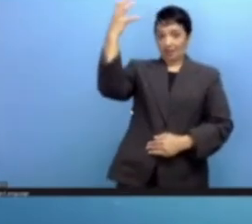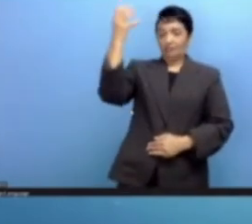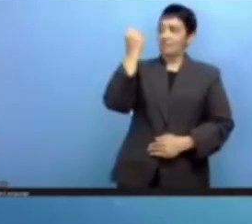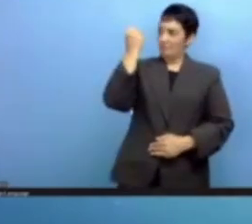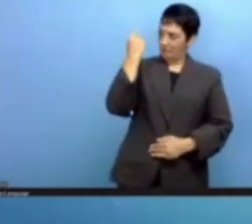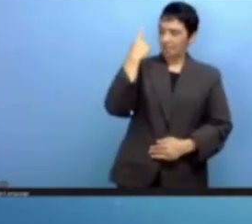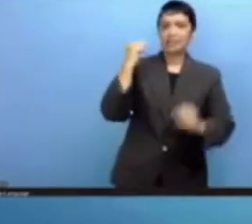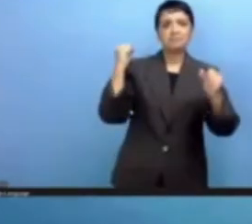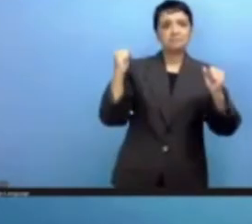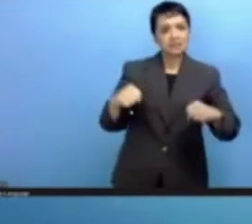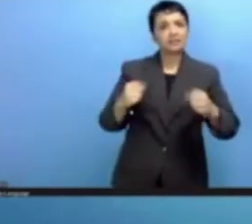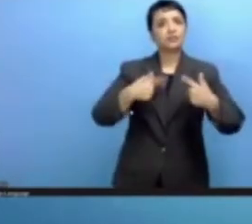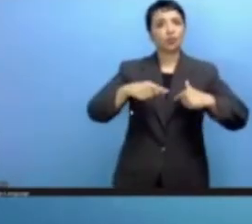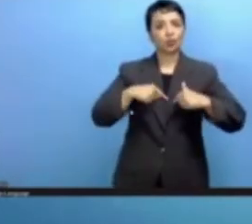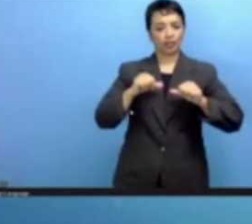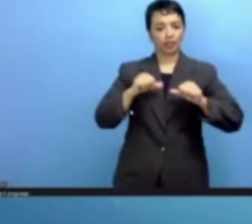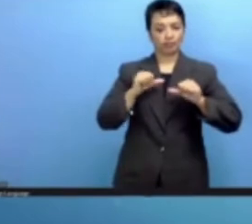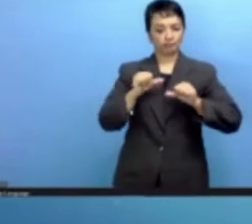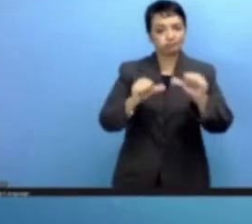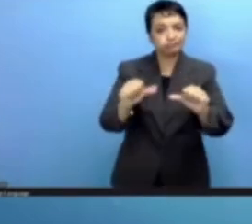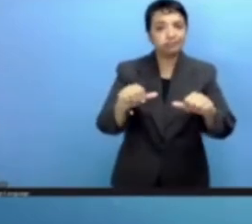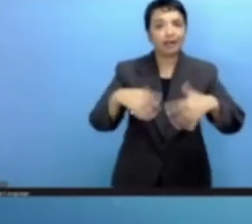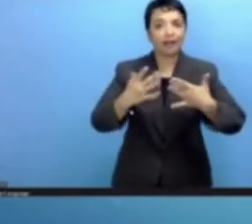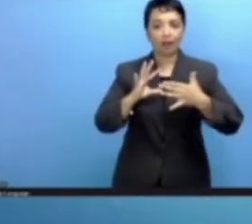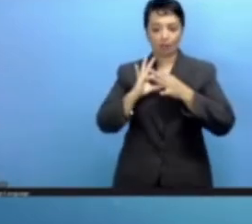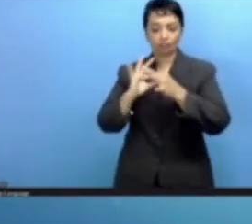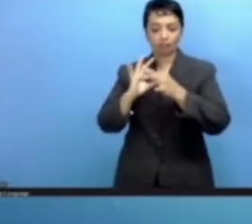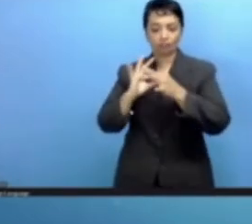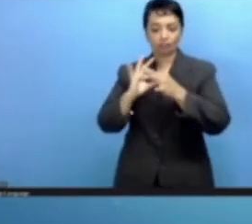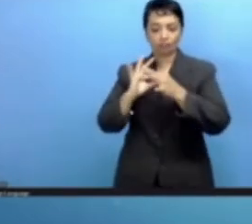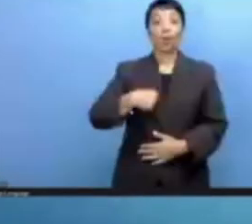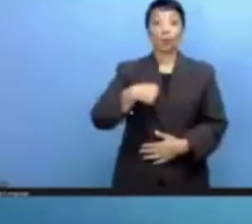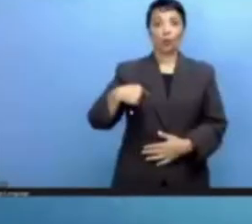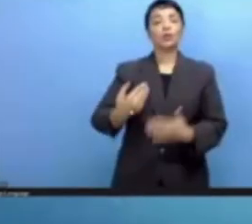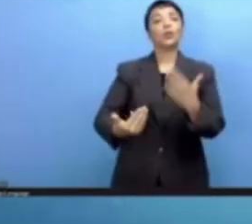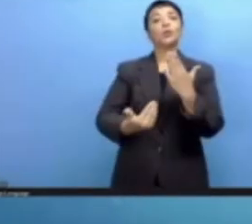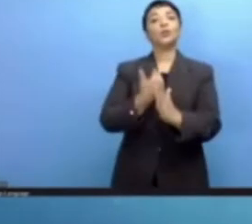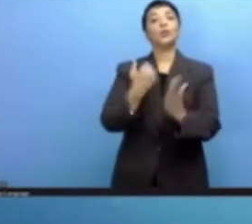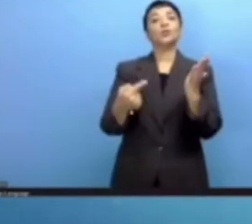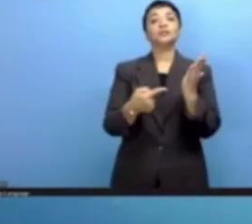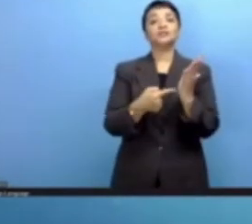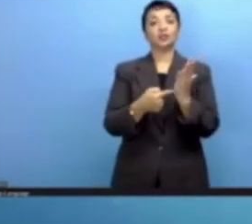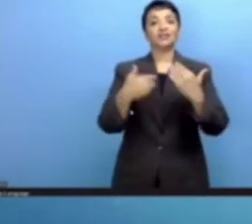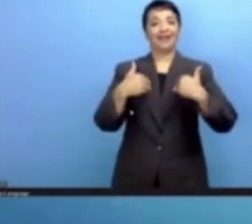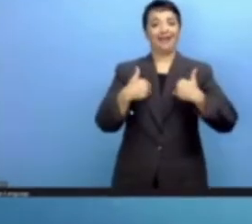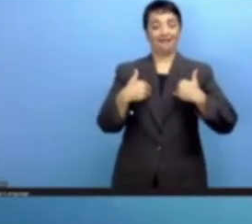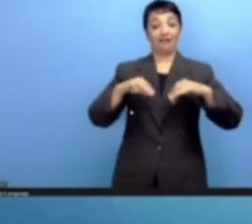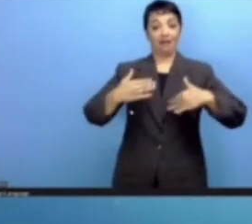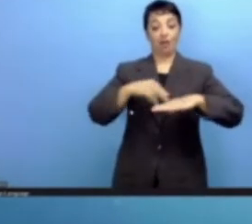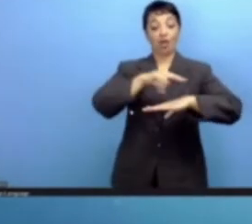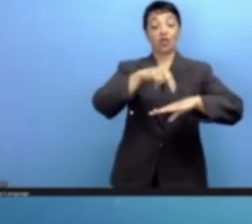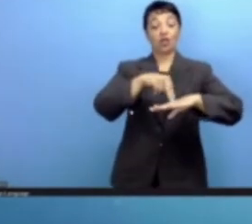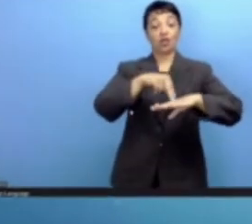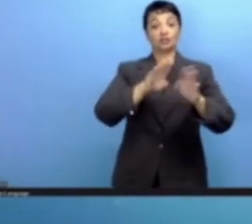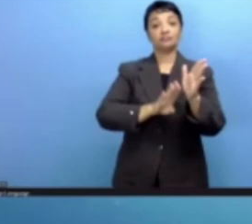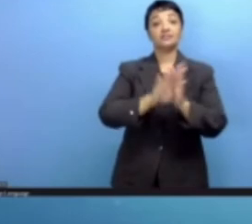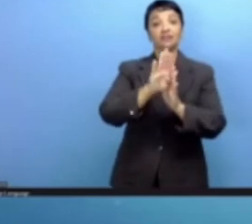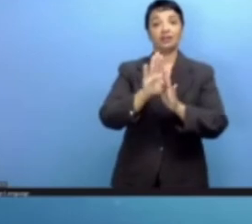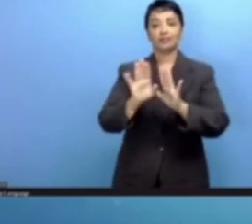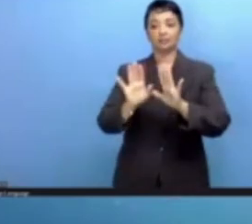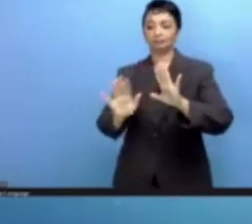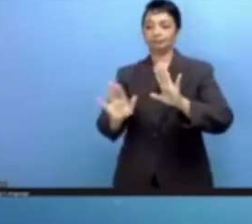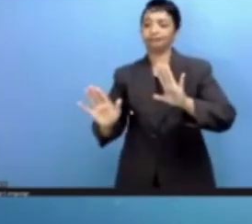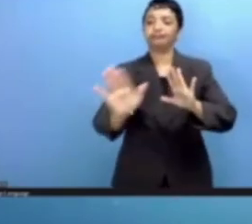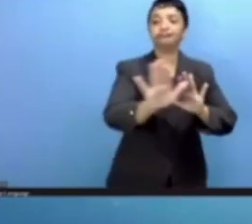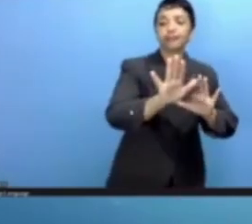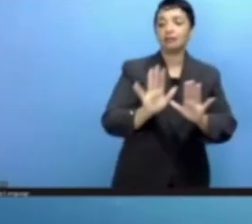تقر بمنافع الذكاء الاصطناعي والتزمت باستخدام التكنولوجيا الجديدة لأجل